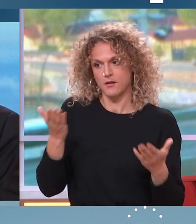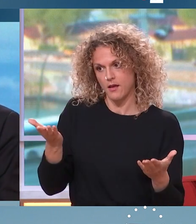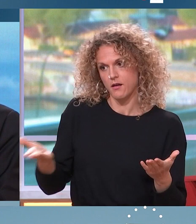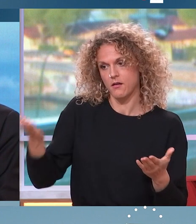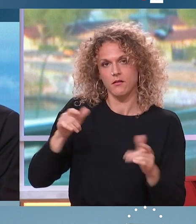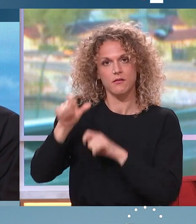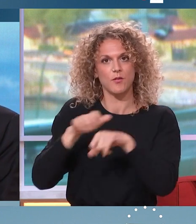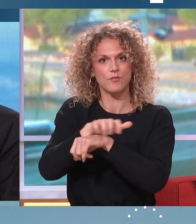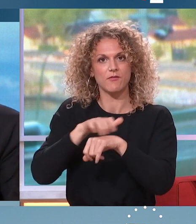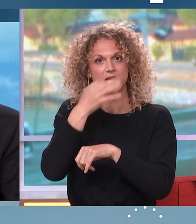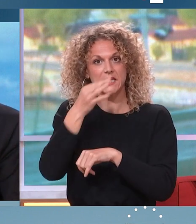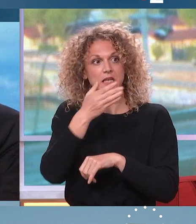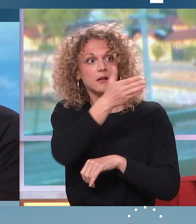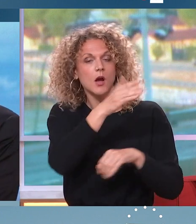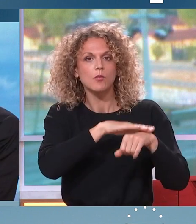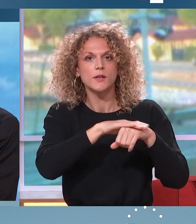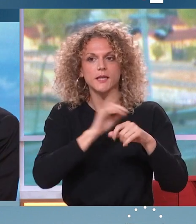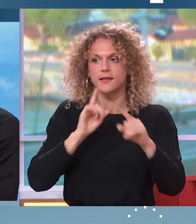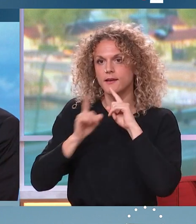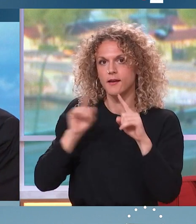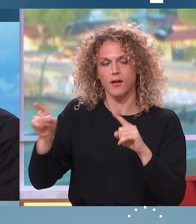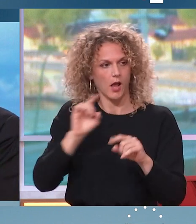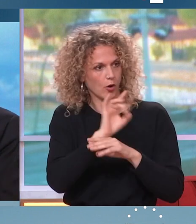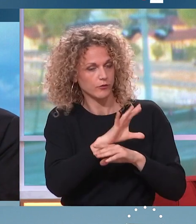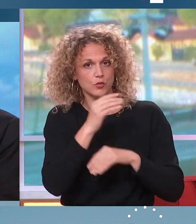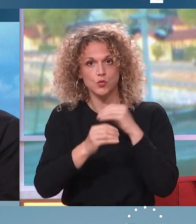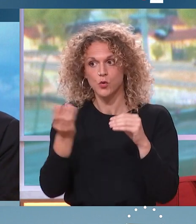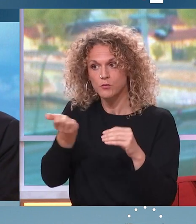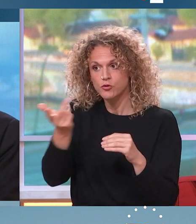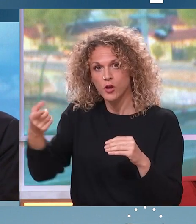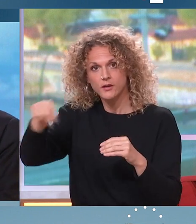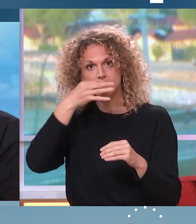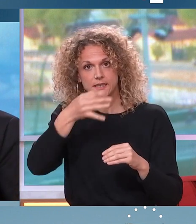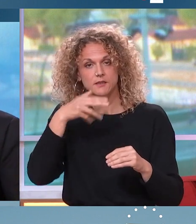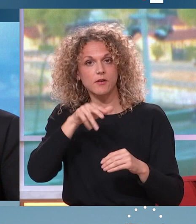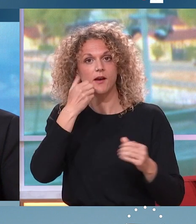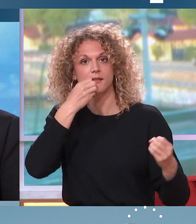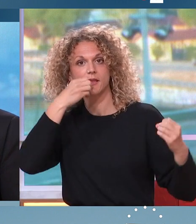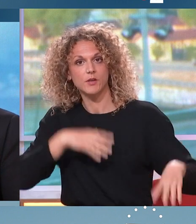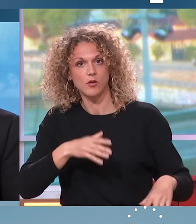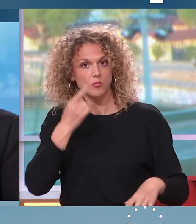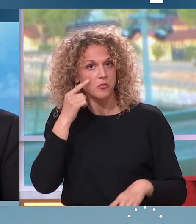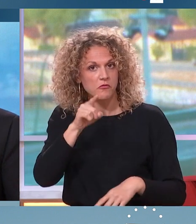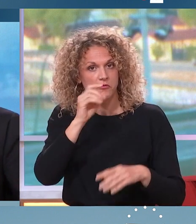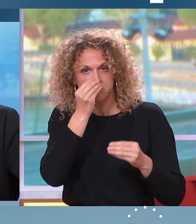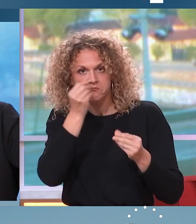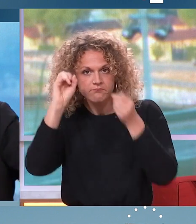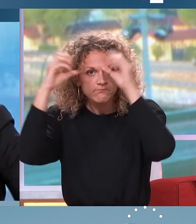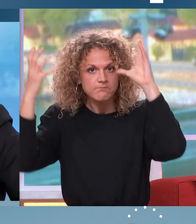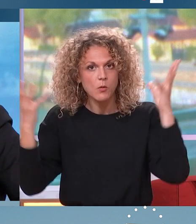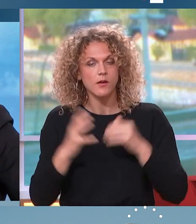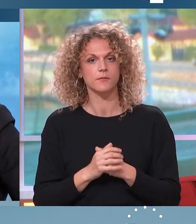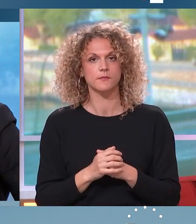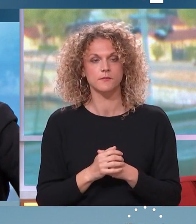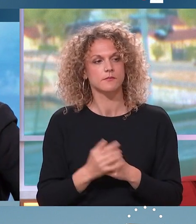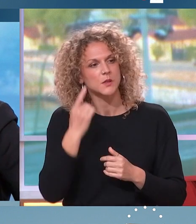refuseraient de mettre en œuvre sa politique, d'autres qu'ils quitteraient leur fonction. Est-ce que ça vous interpelle ? Qu'est-ce que ça vous inspire comme sentiment ? Je pense